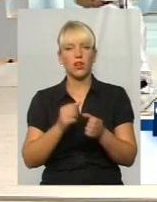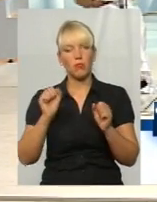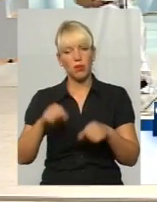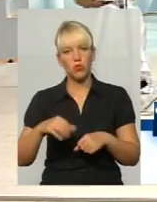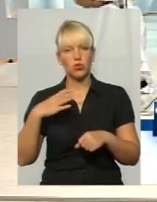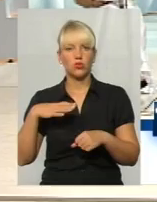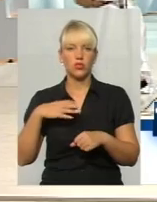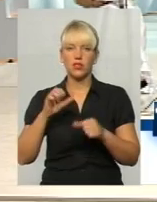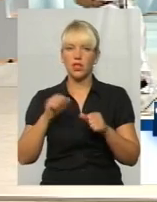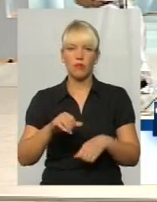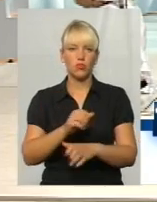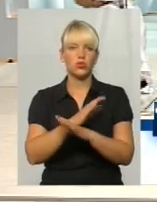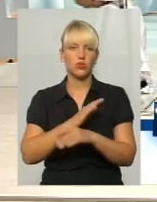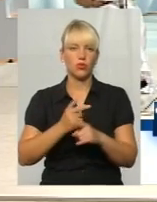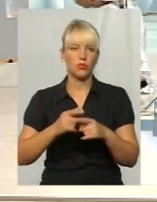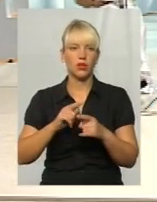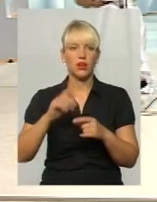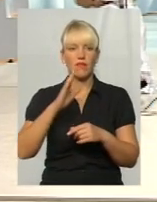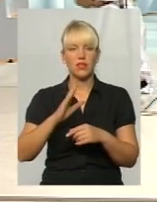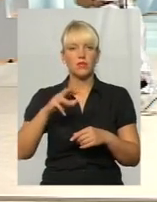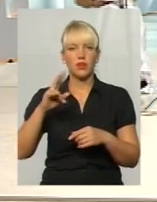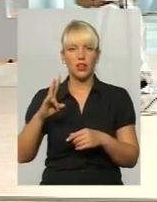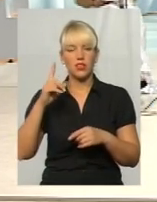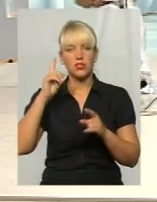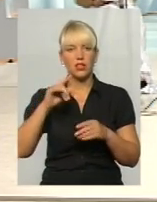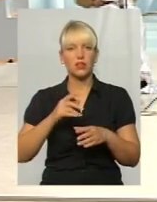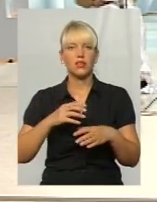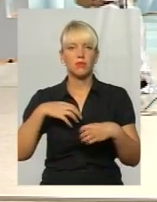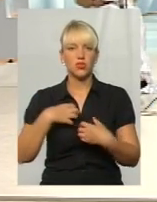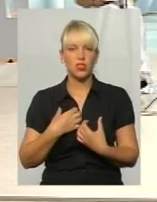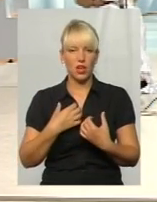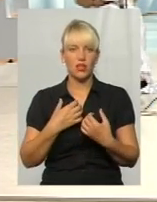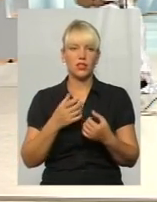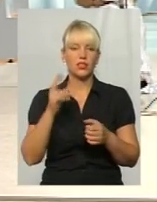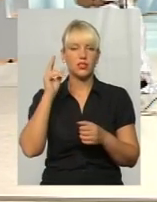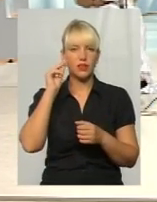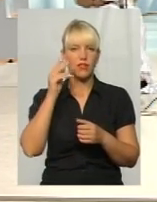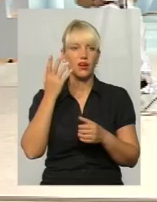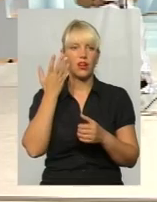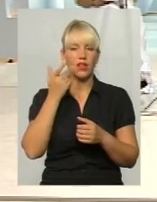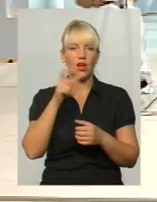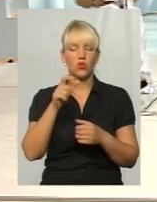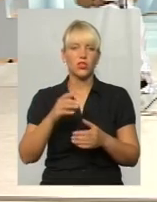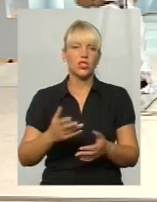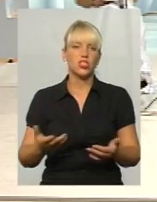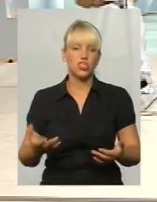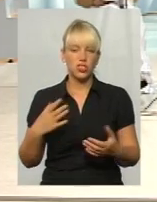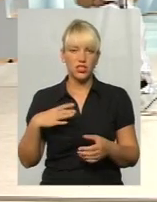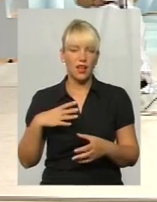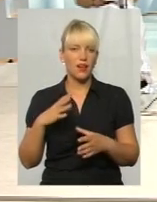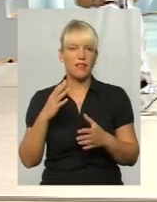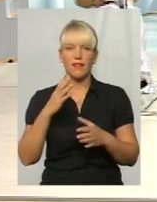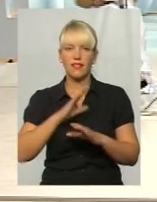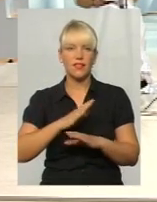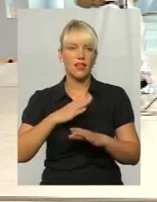не додатися. Я думаю, Вадим Николаївич знає печальні цифри, коли люди чекали і не додалися. Пане Вадим, власне, цифри по центру СНІДу?